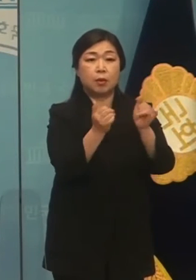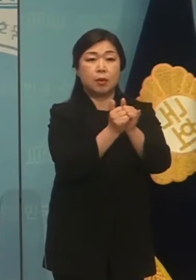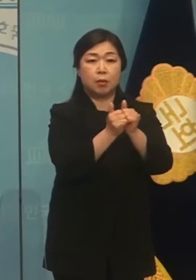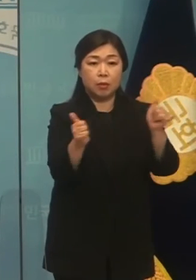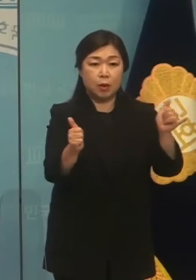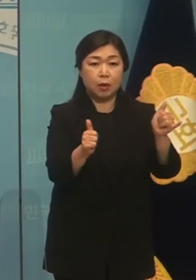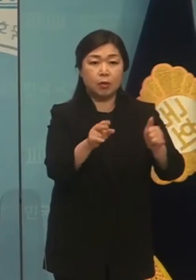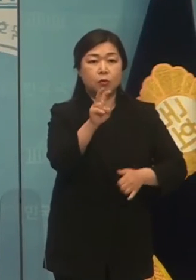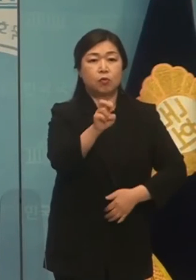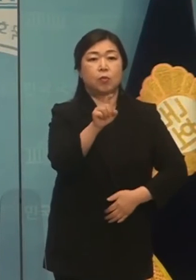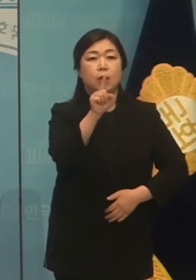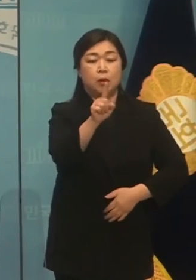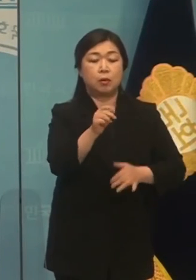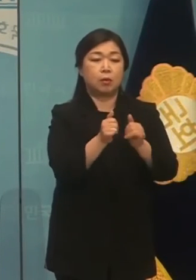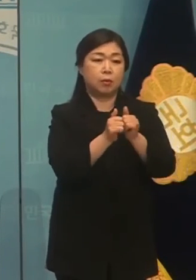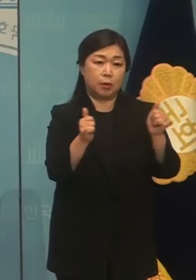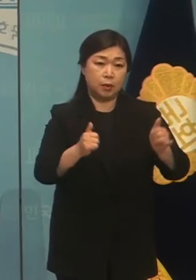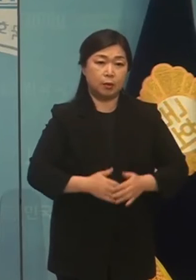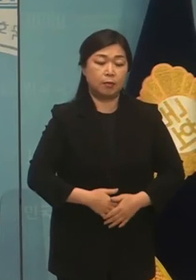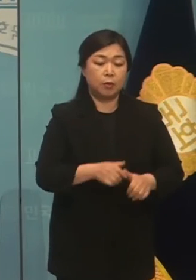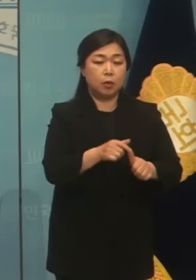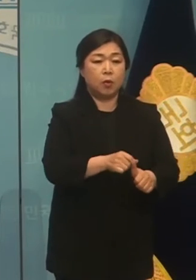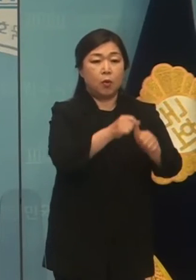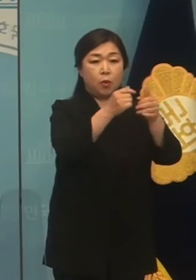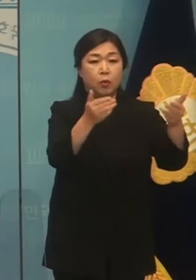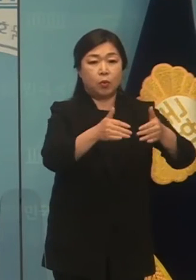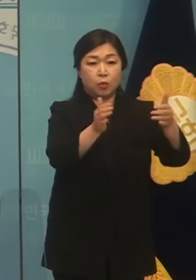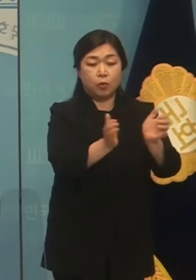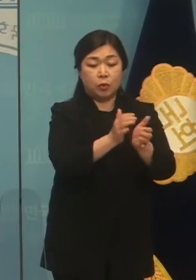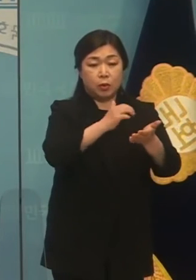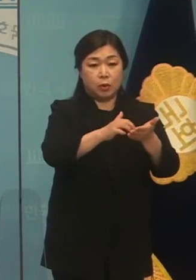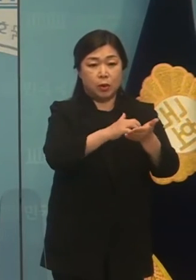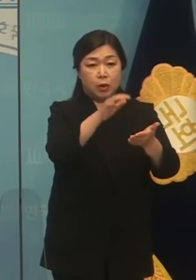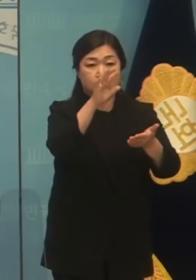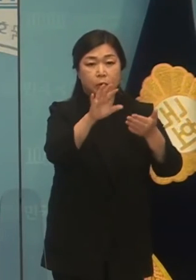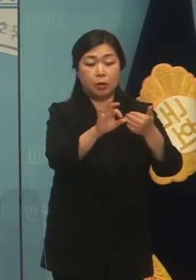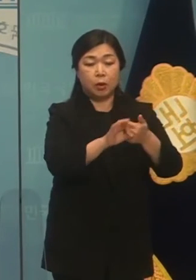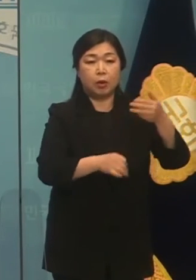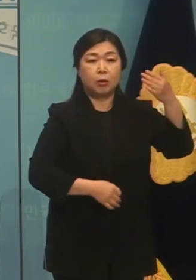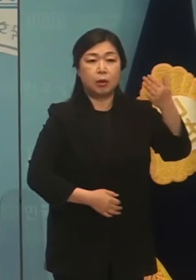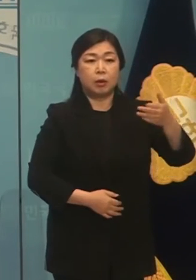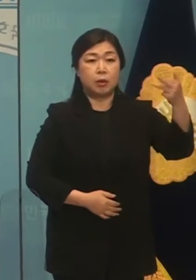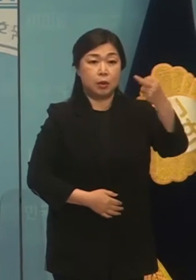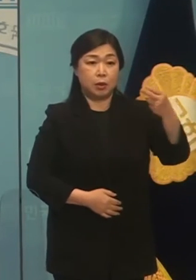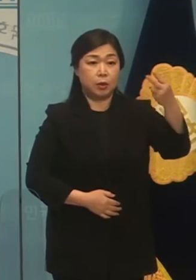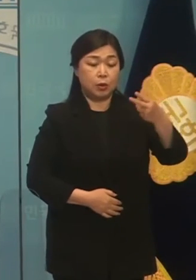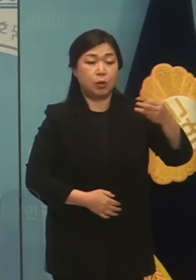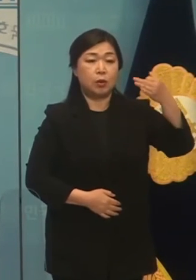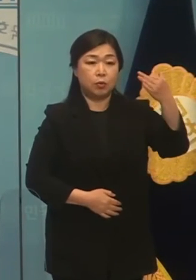20%입니다. 고용노동부 집계에서도 2019년 합청